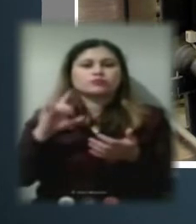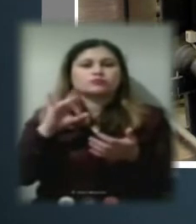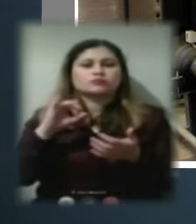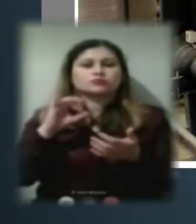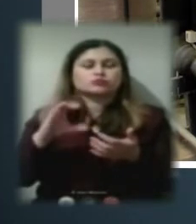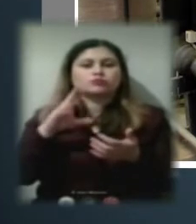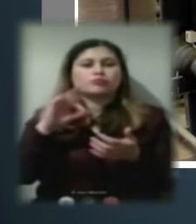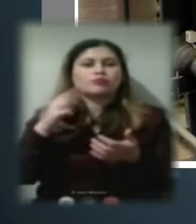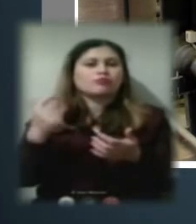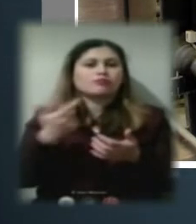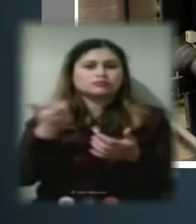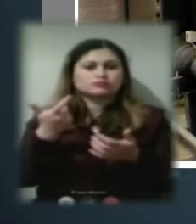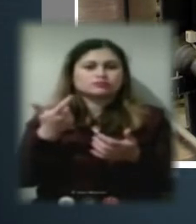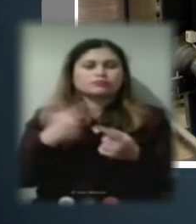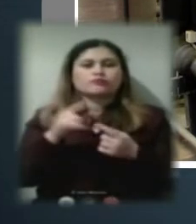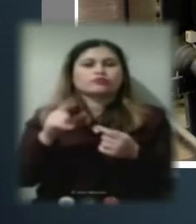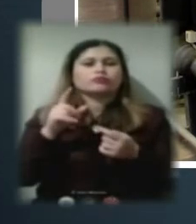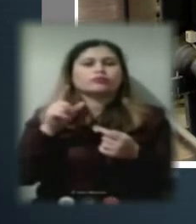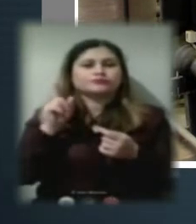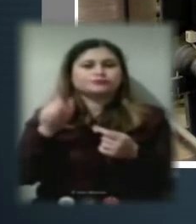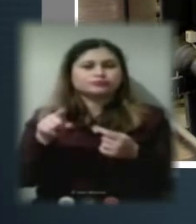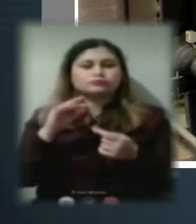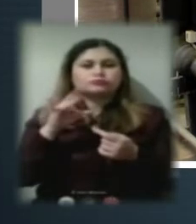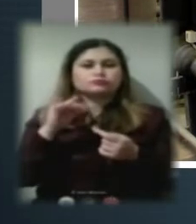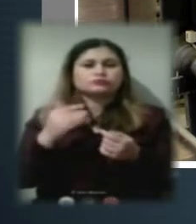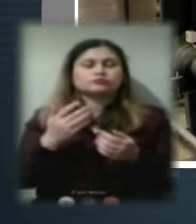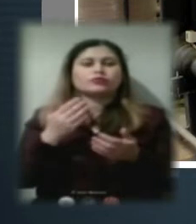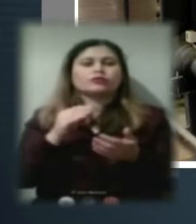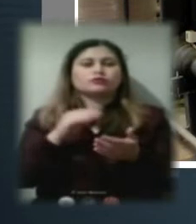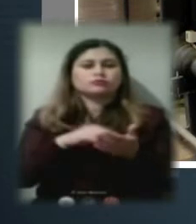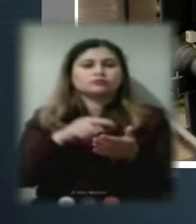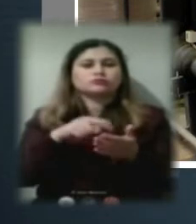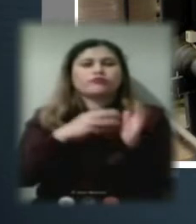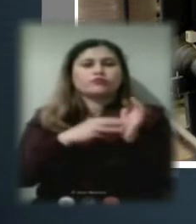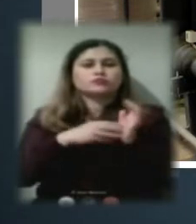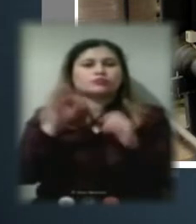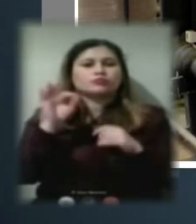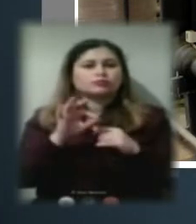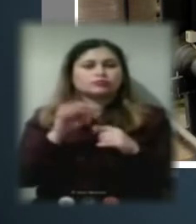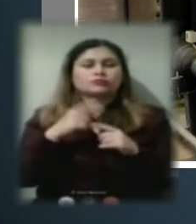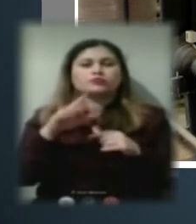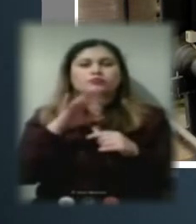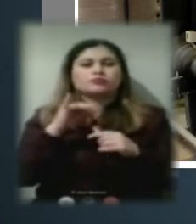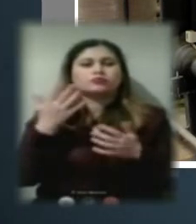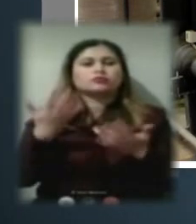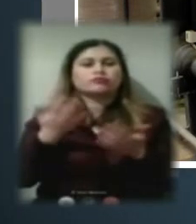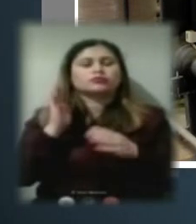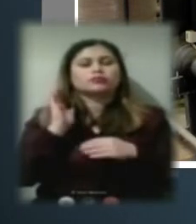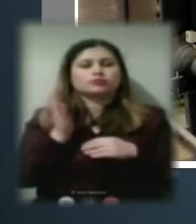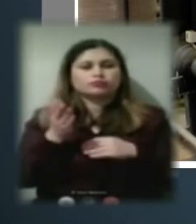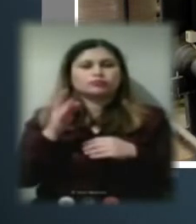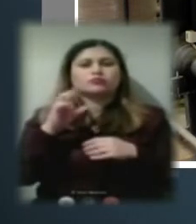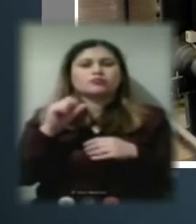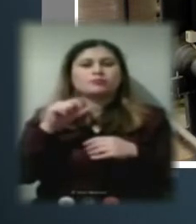він, до речі, в тарифі складе 80%. Ми, напевно, будемо змушені на березень місяць вже